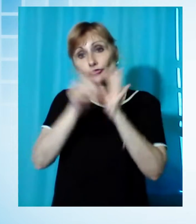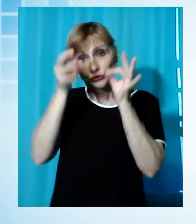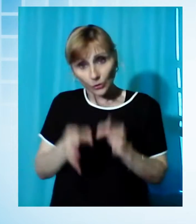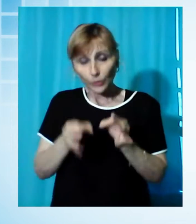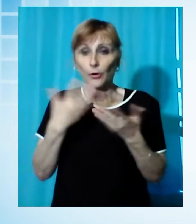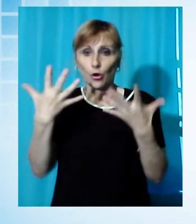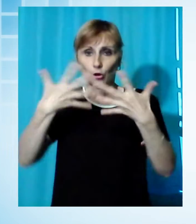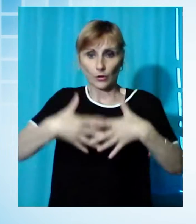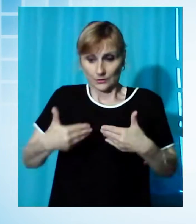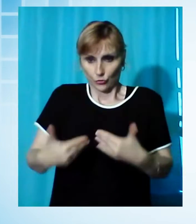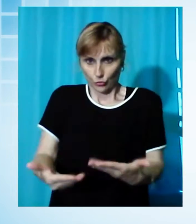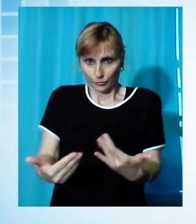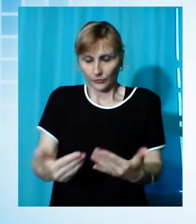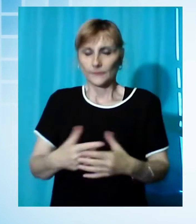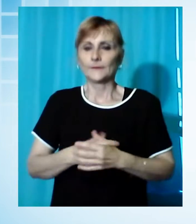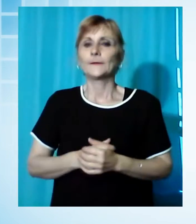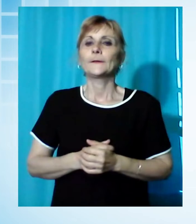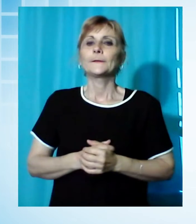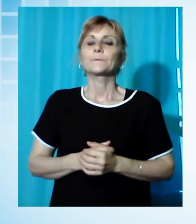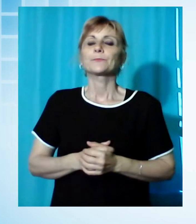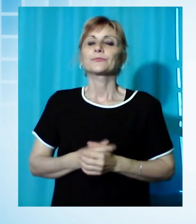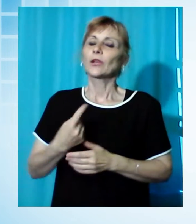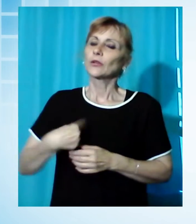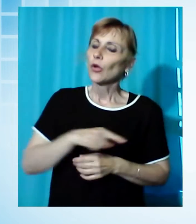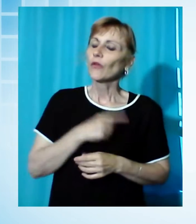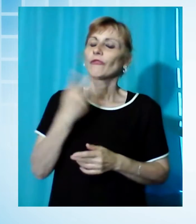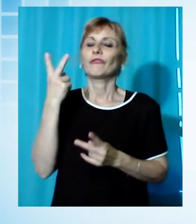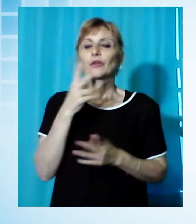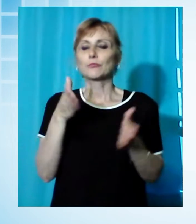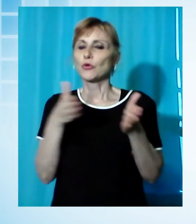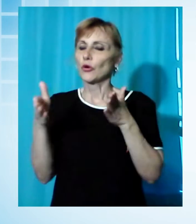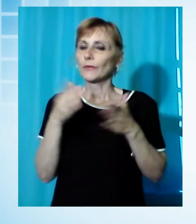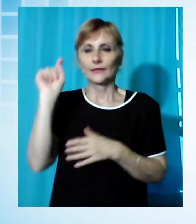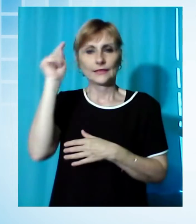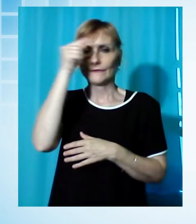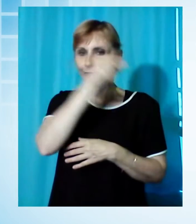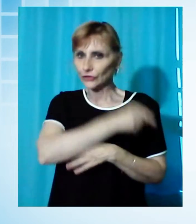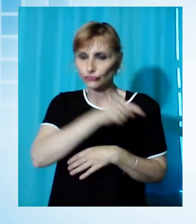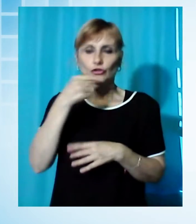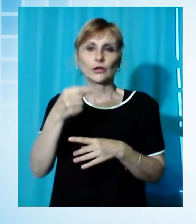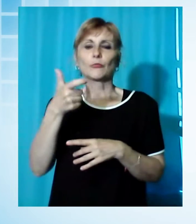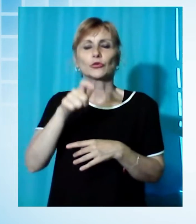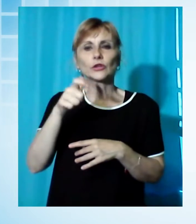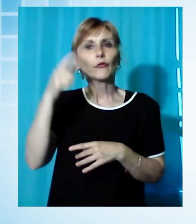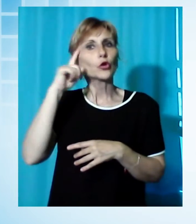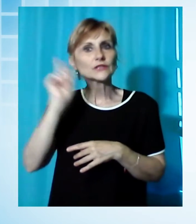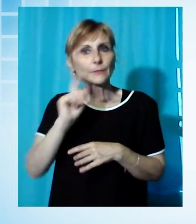'immediato. Sono momenti cruciali per noi per capire anche se saremo in grado di riaprire le nostre strutture, perché stiamo facendo i